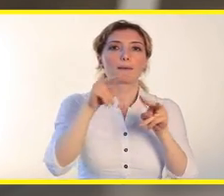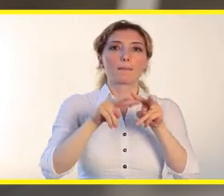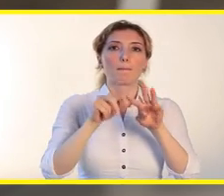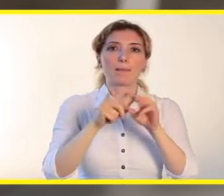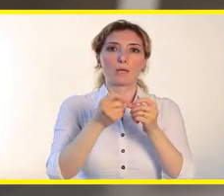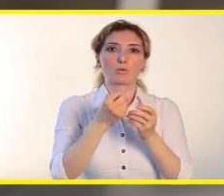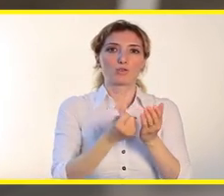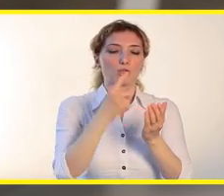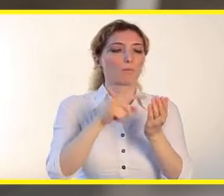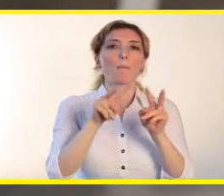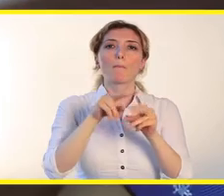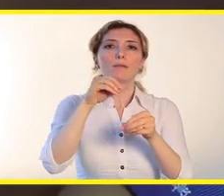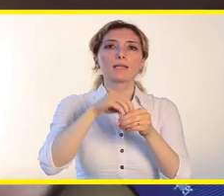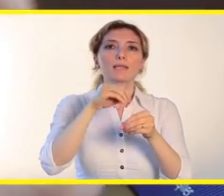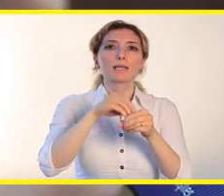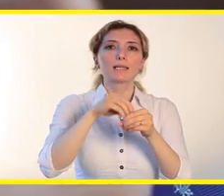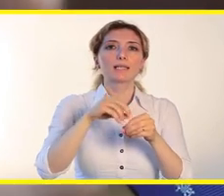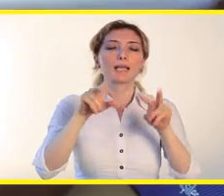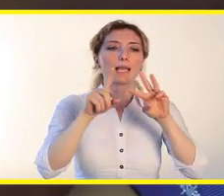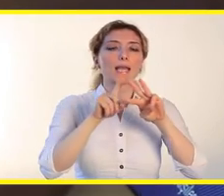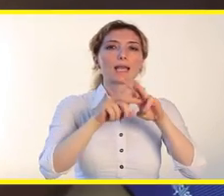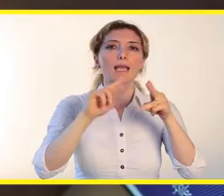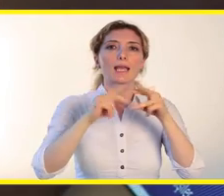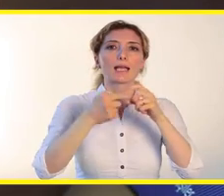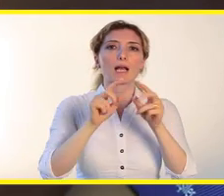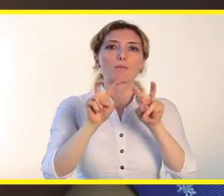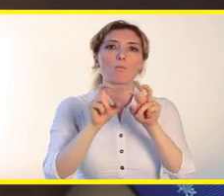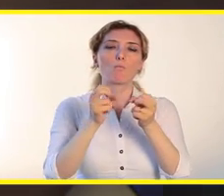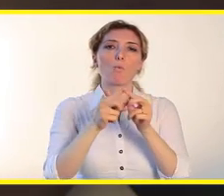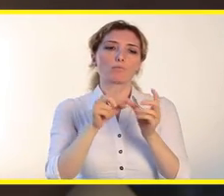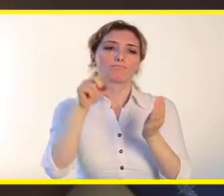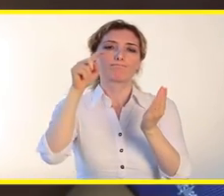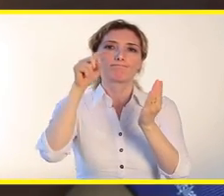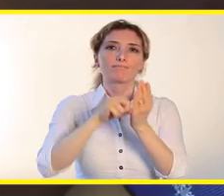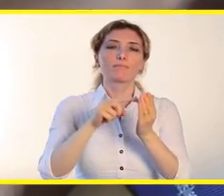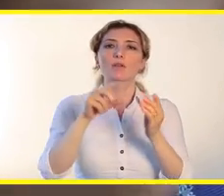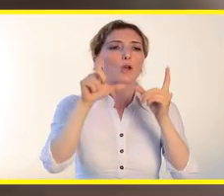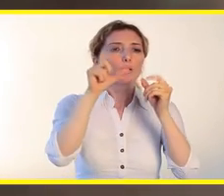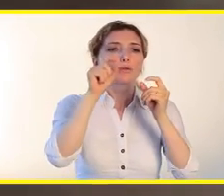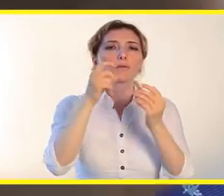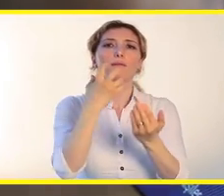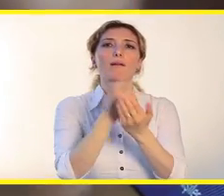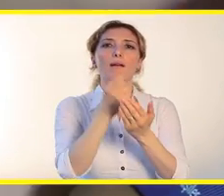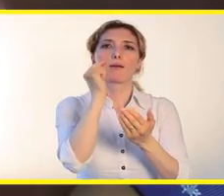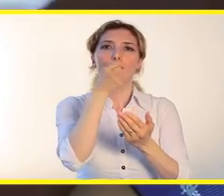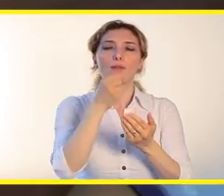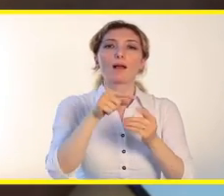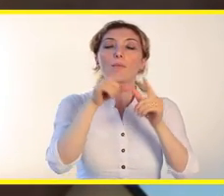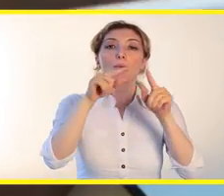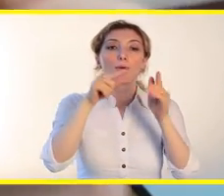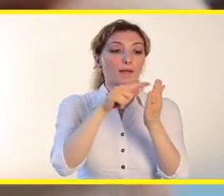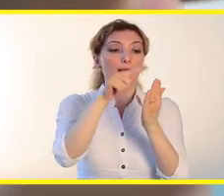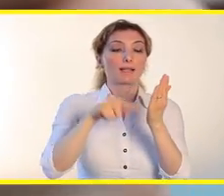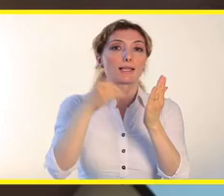üzerinde S-Pen'i kullanarak ekran notu seçeneğine tıkladığınızda görüntü kaydedilecektir. Ekranın üstünde bulunan